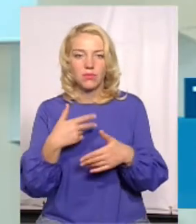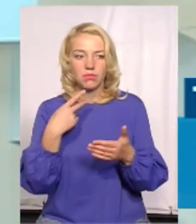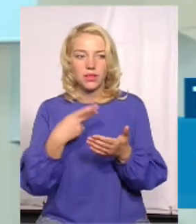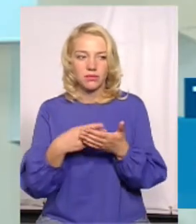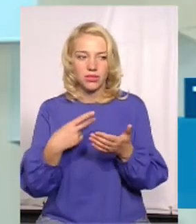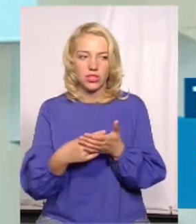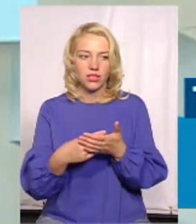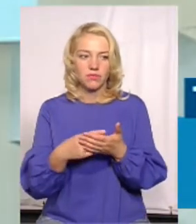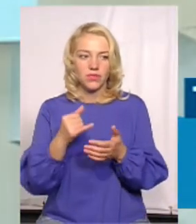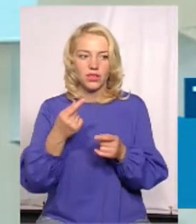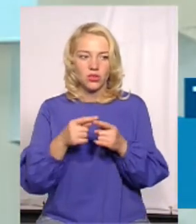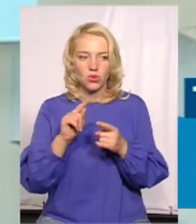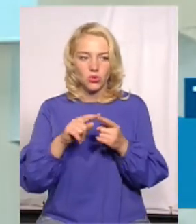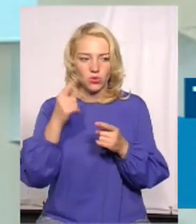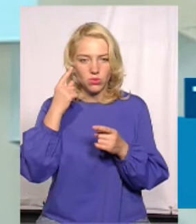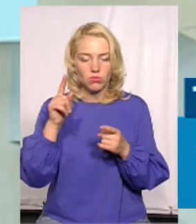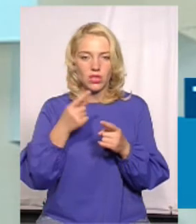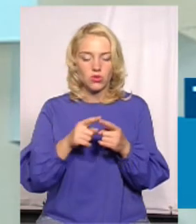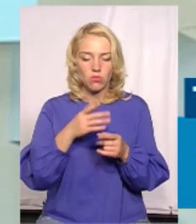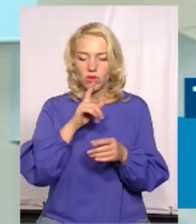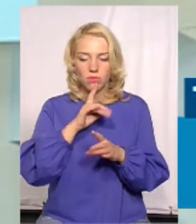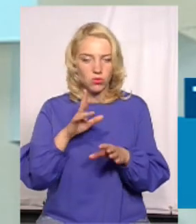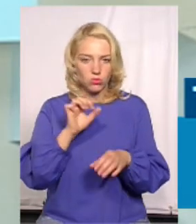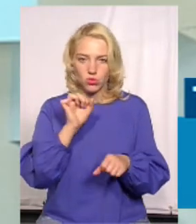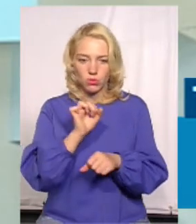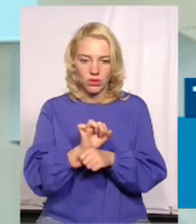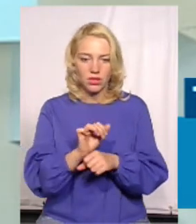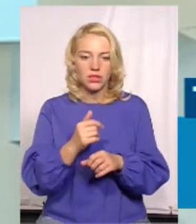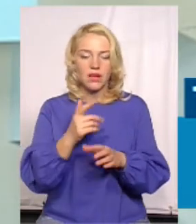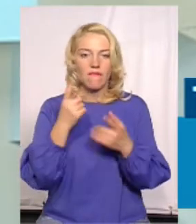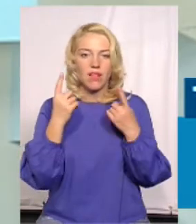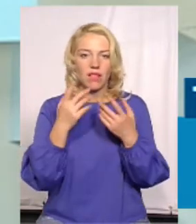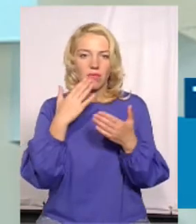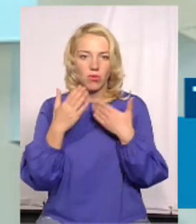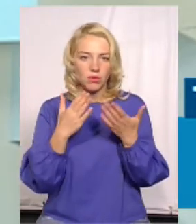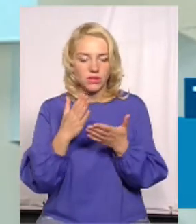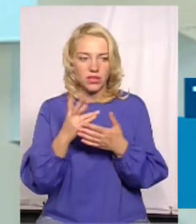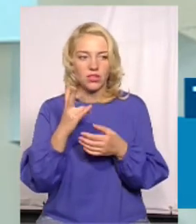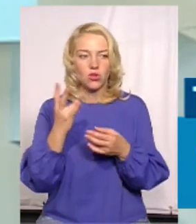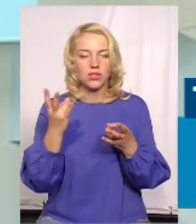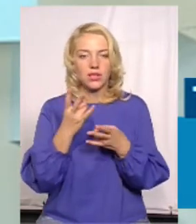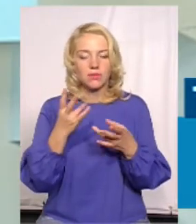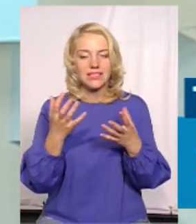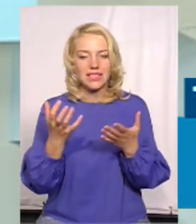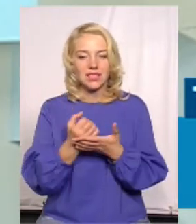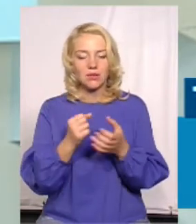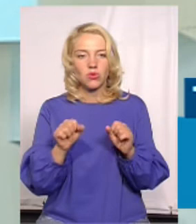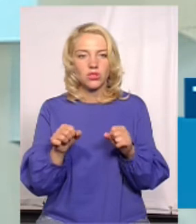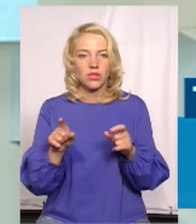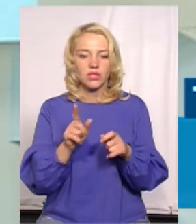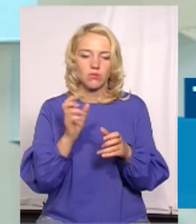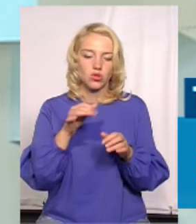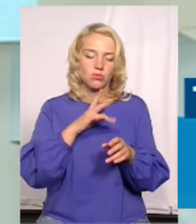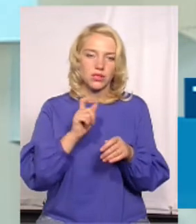передбачаємо, я думаю, що на цьому точно ми не зупинимось, тому що є незвичайно великий попит, а єдина, треба знайти можливість, можливо, якийсь